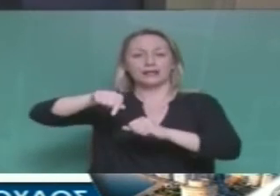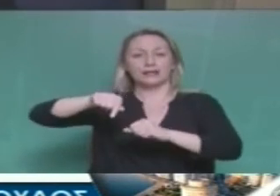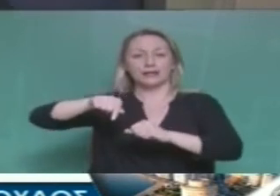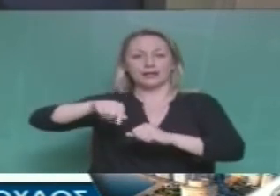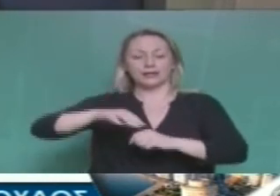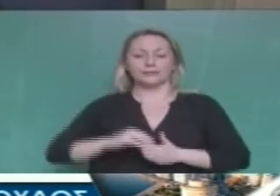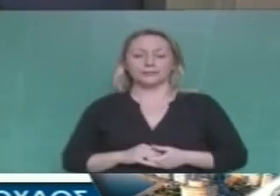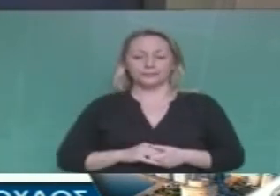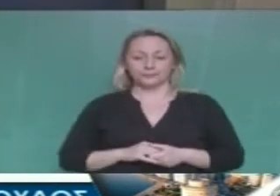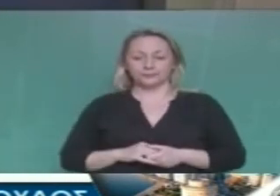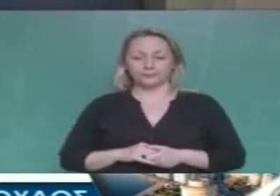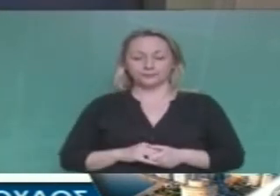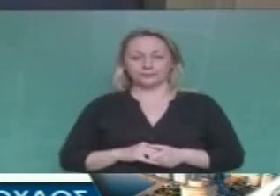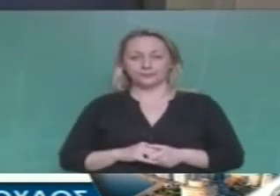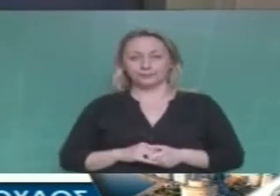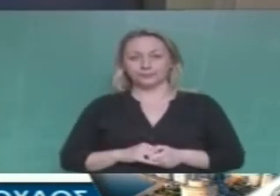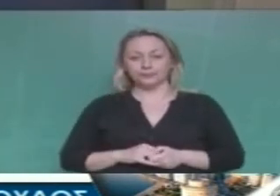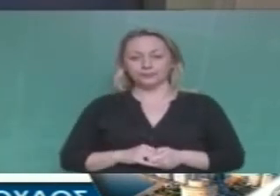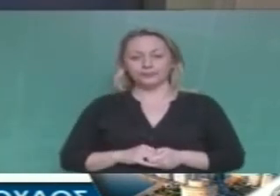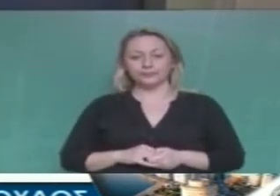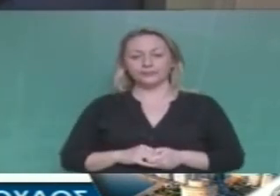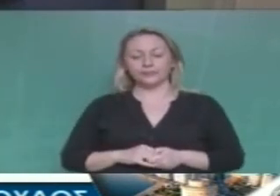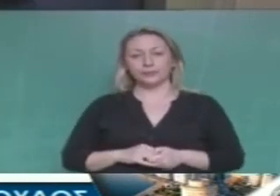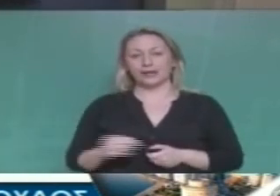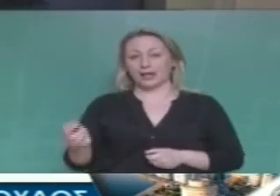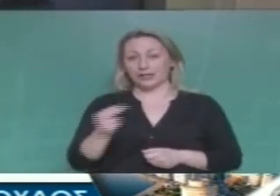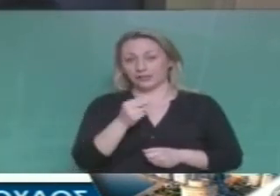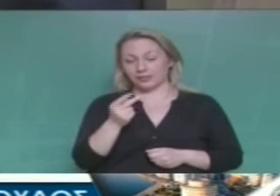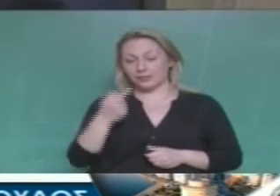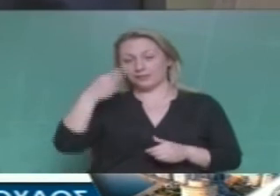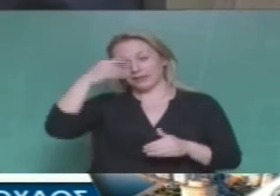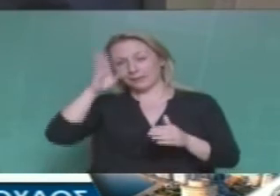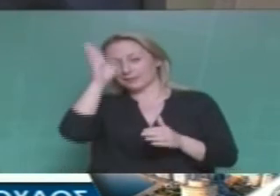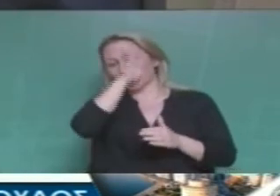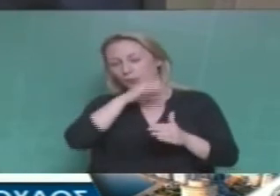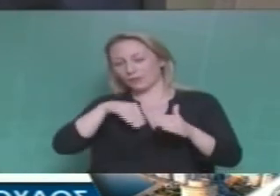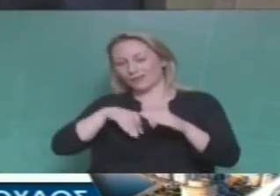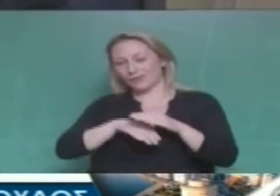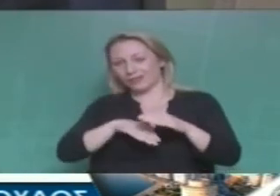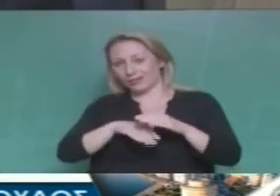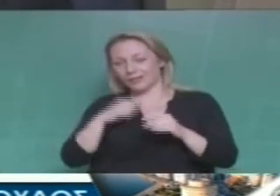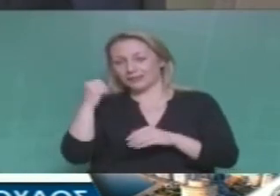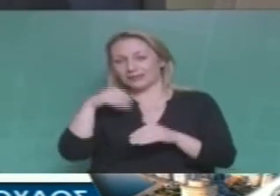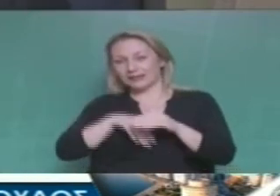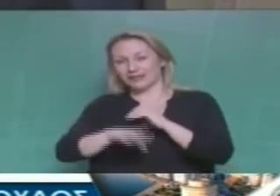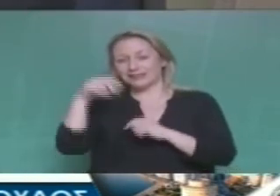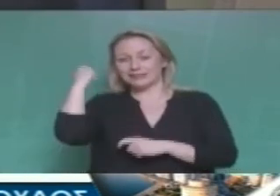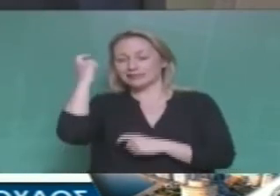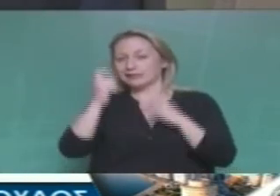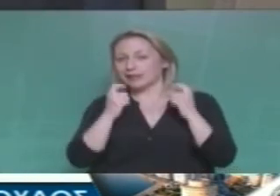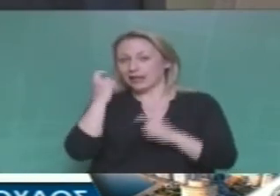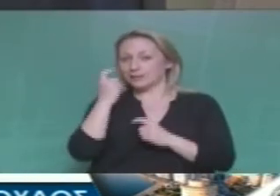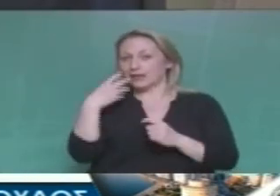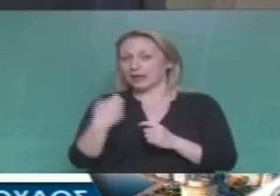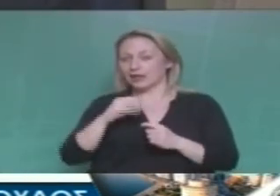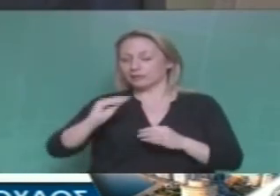για να μην μιλήσουμε βεβαίως και για τις υπόγειες αλλά όσο περνάμε καιρός και πιο προβεβλημένες σκέψεις από διάφορες πλευρές